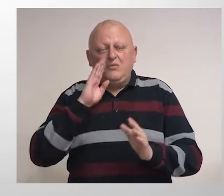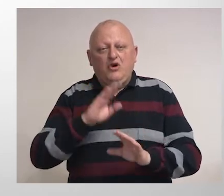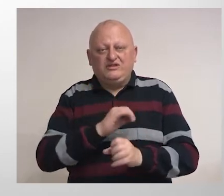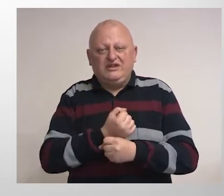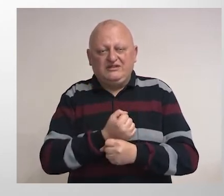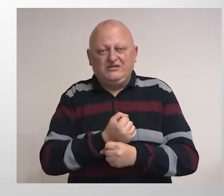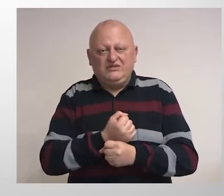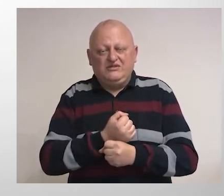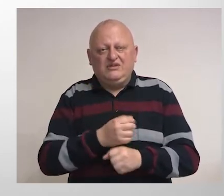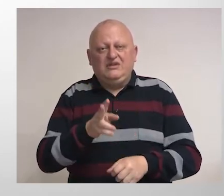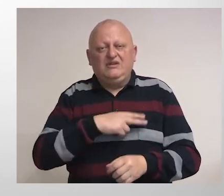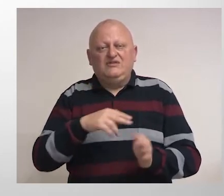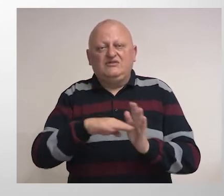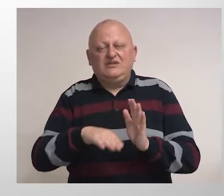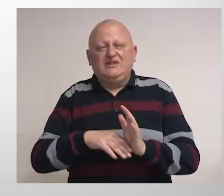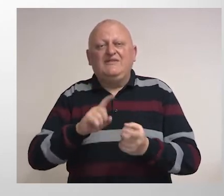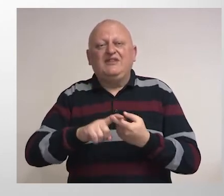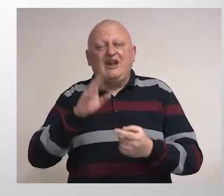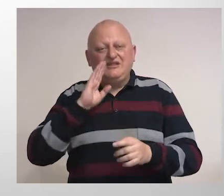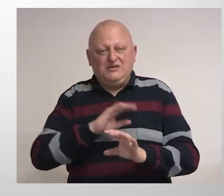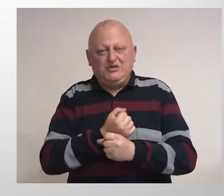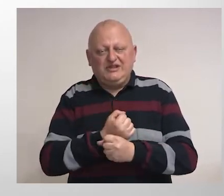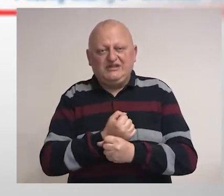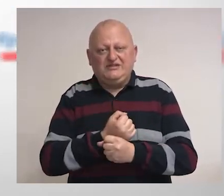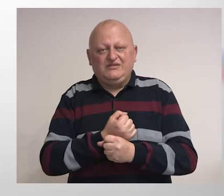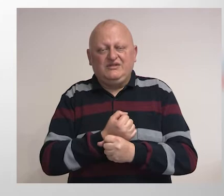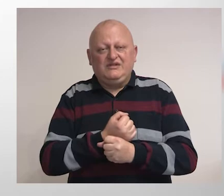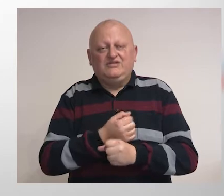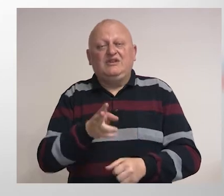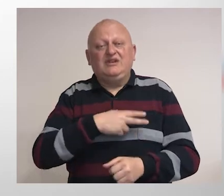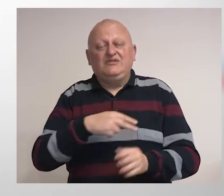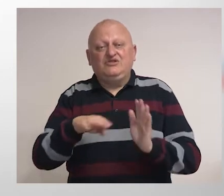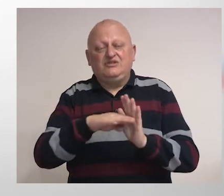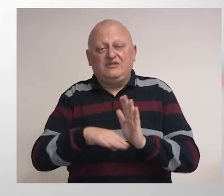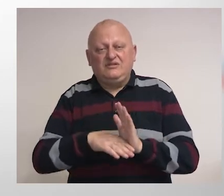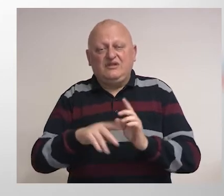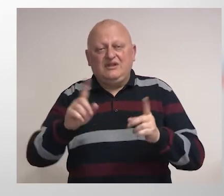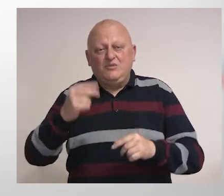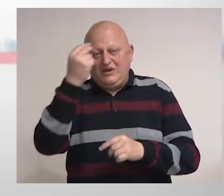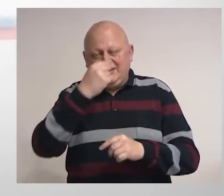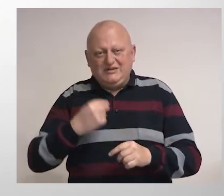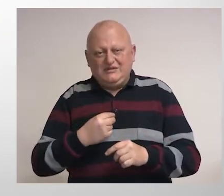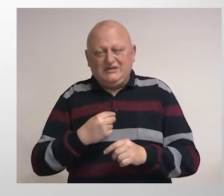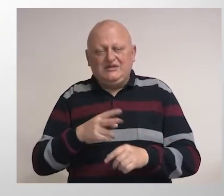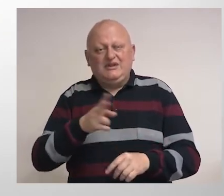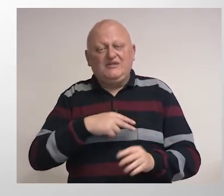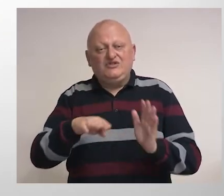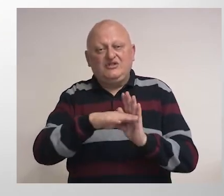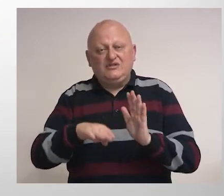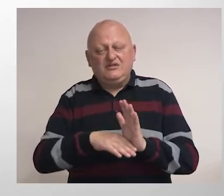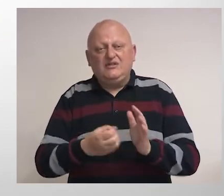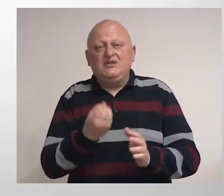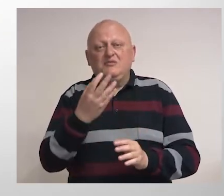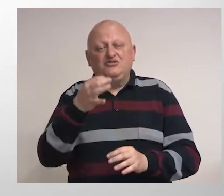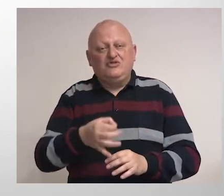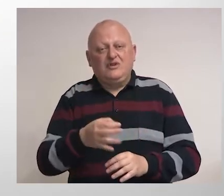Hercegovine. Krivični zakon Federacije Bosne i Hercegovine. Krivični zakonik Republike Srpske. I krivični zakon